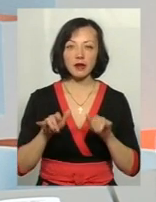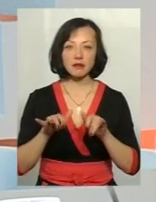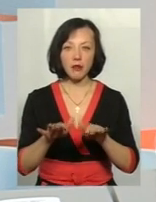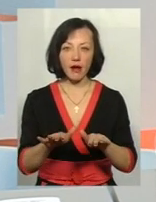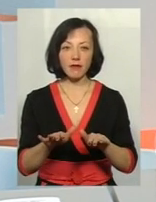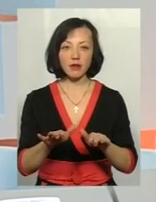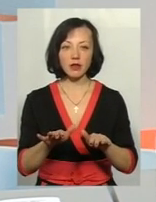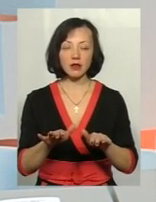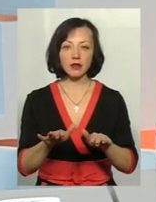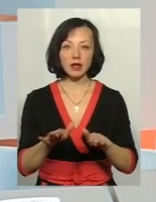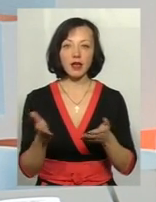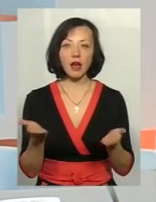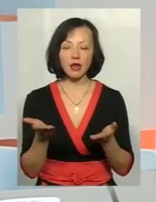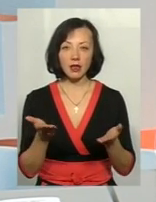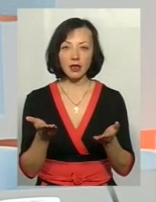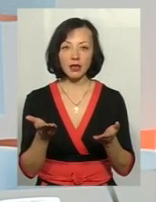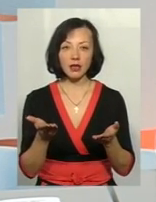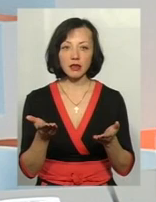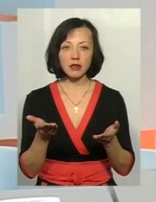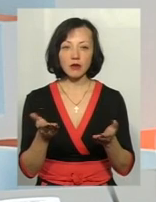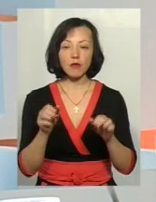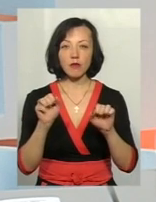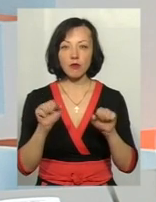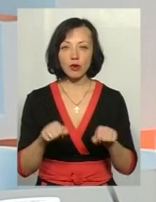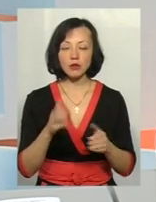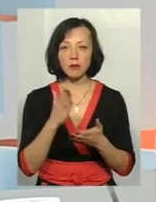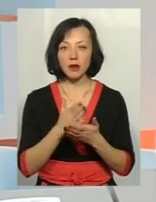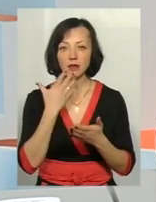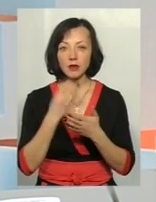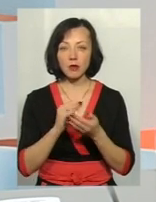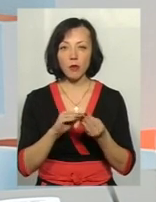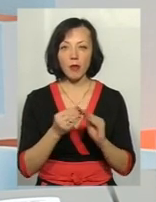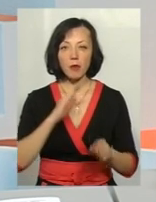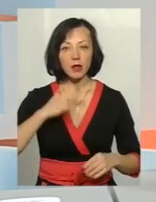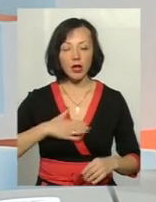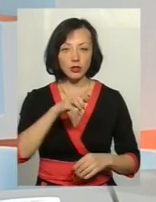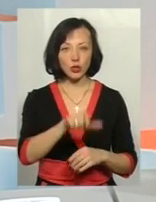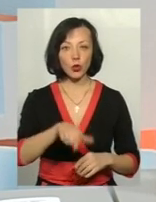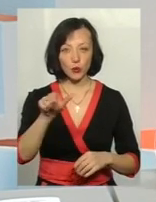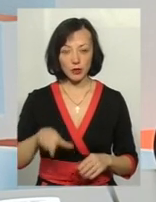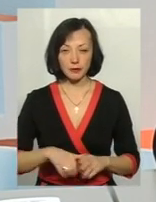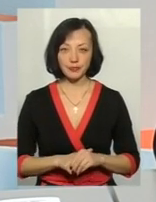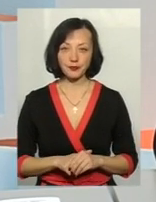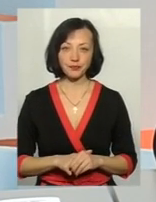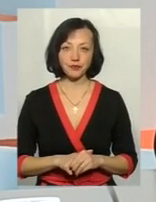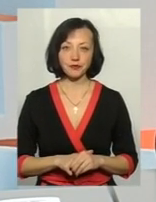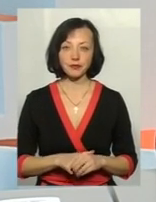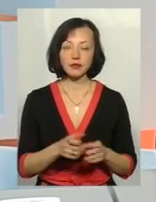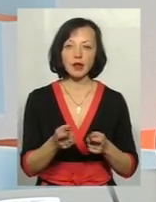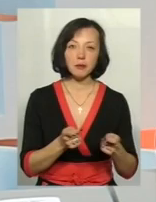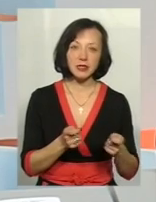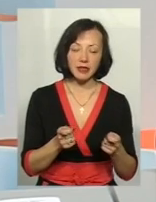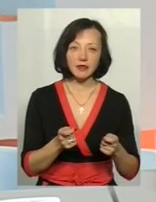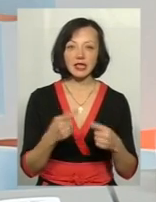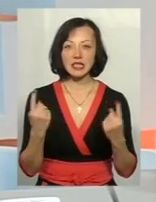юридичних справ, які можуть мати свої проблеми наші громадяни. Тобто адміністративні,